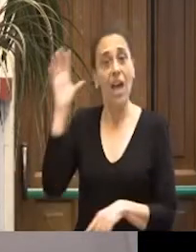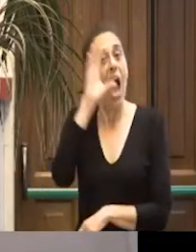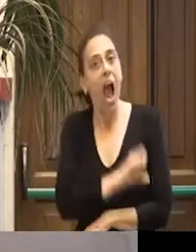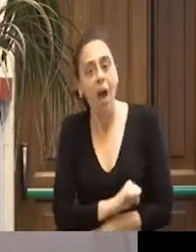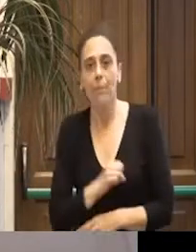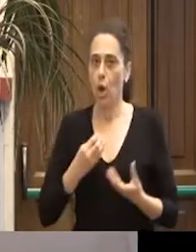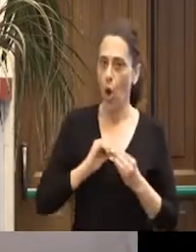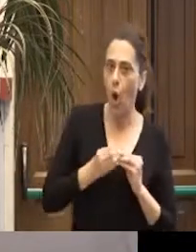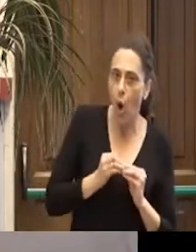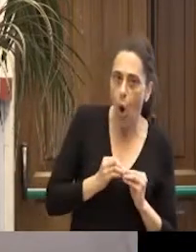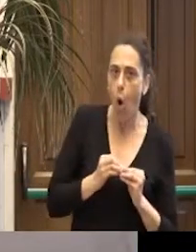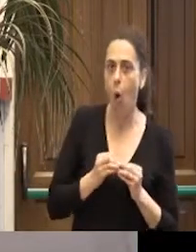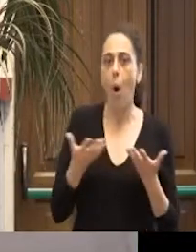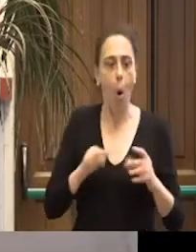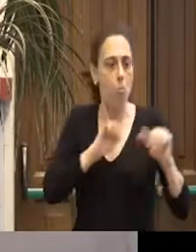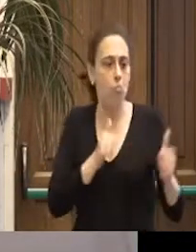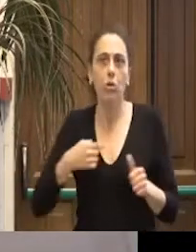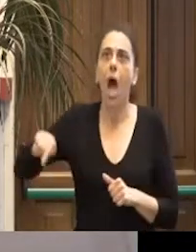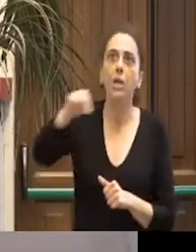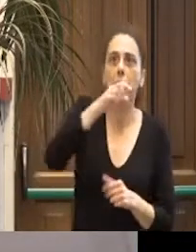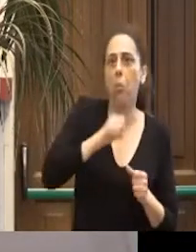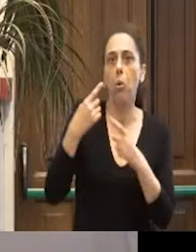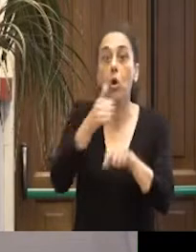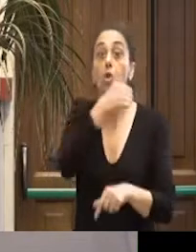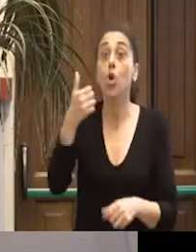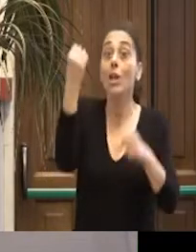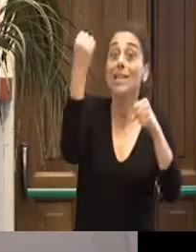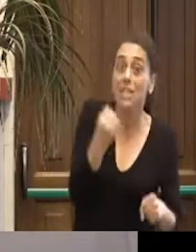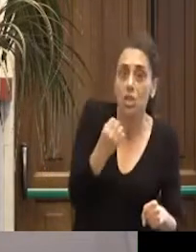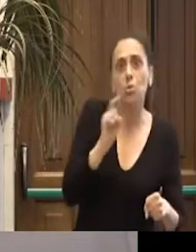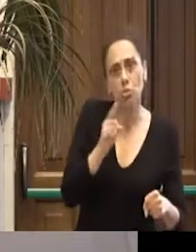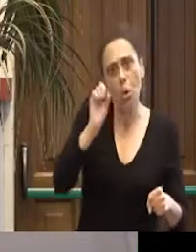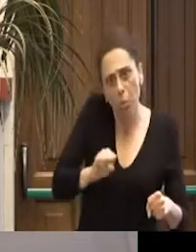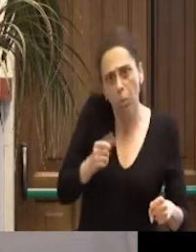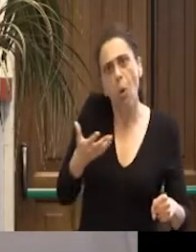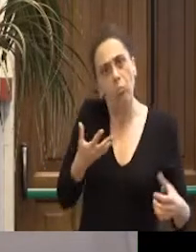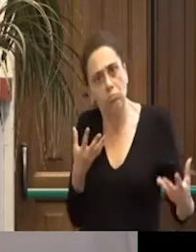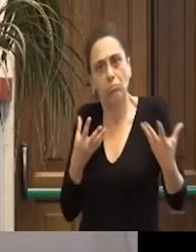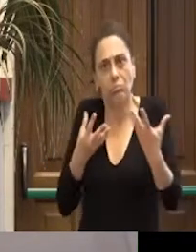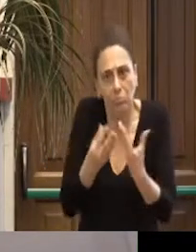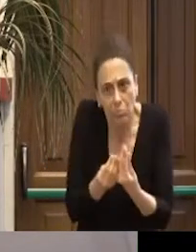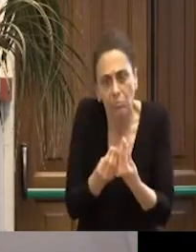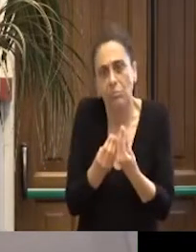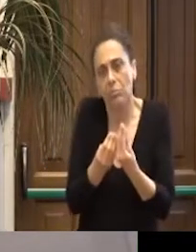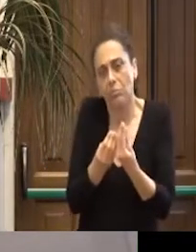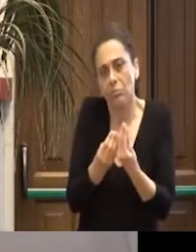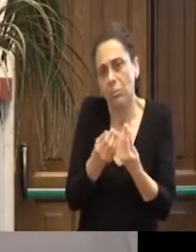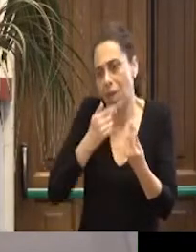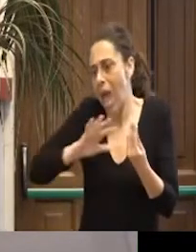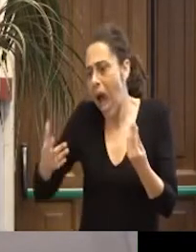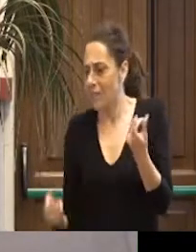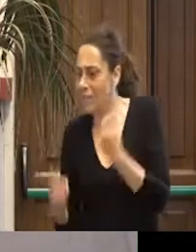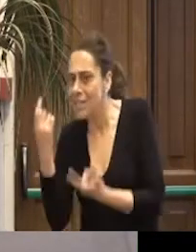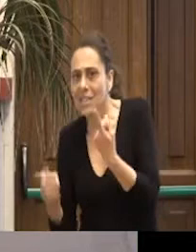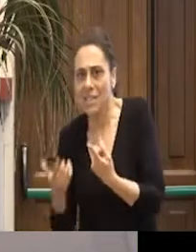di come, magari anche con modalità diverse, non soltanto quelle istituzionali, ma accompagnate anche necessariamente da iniziative che partono dal basso,